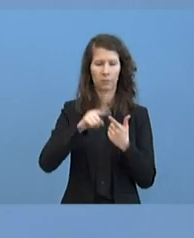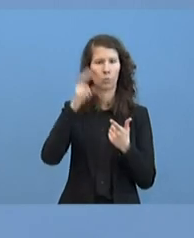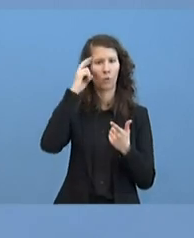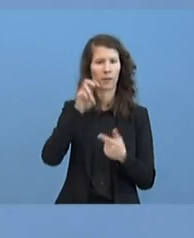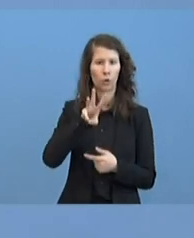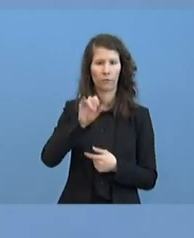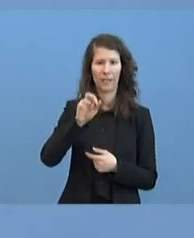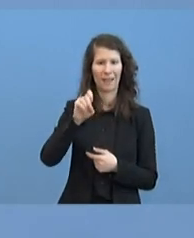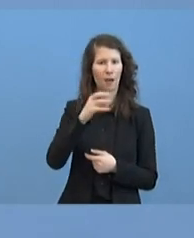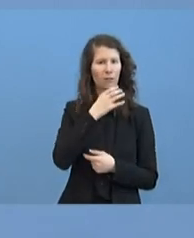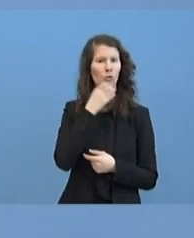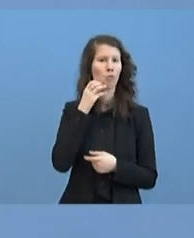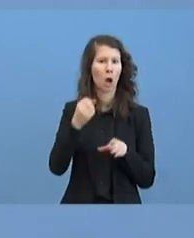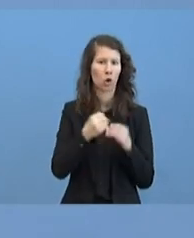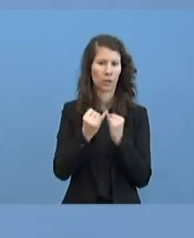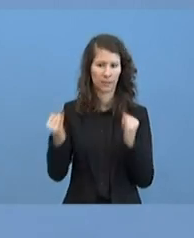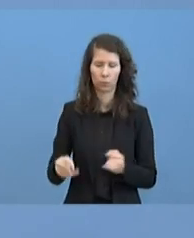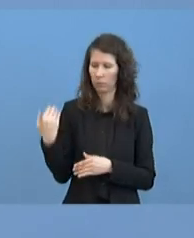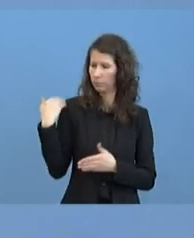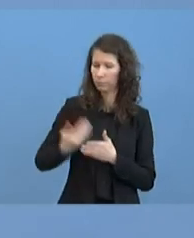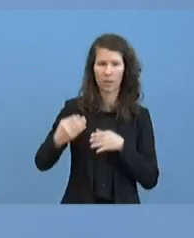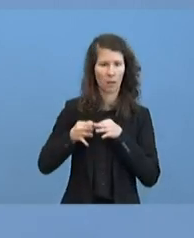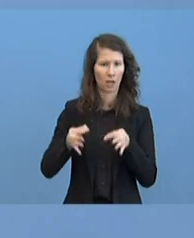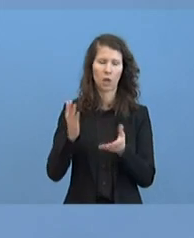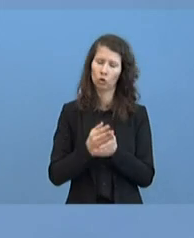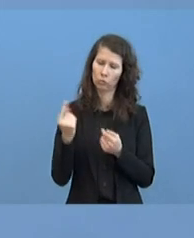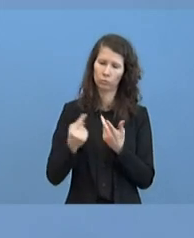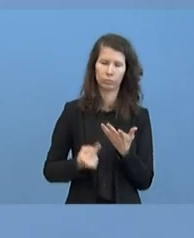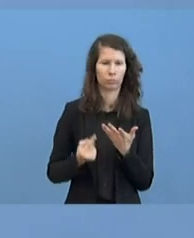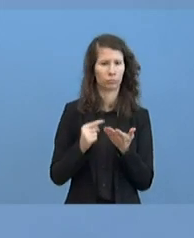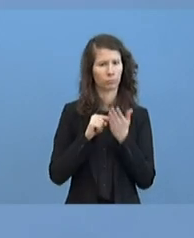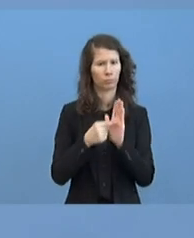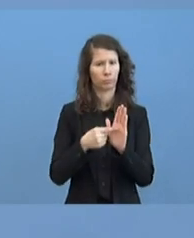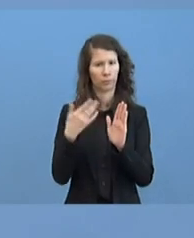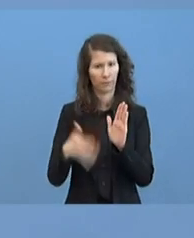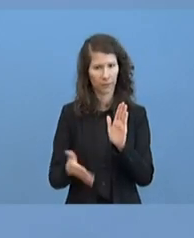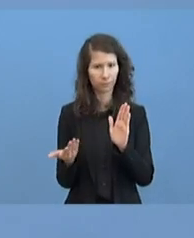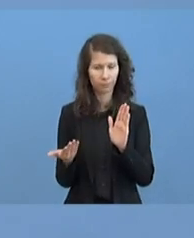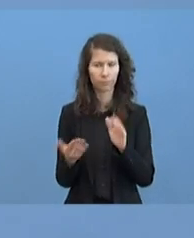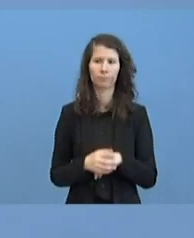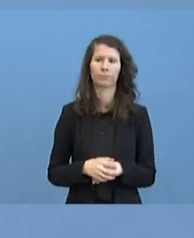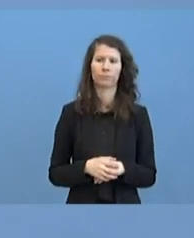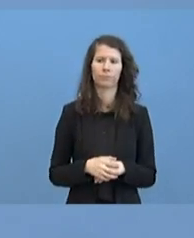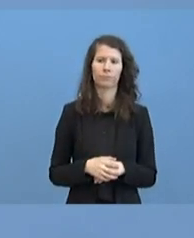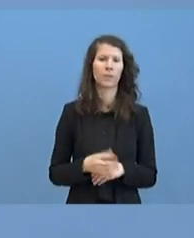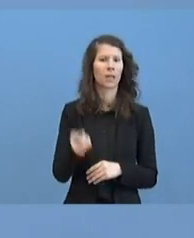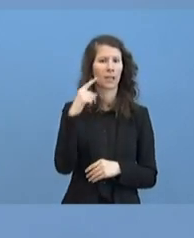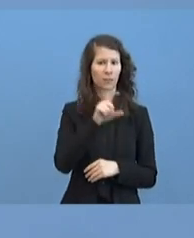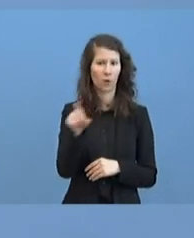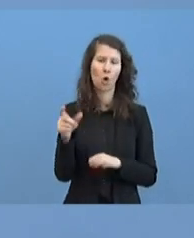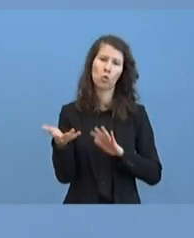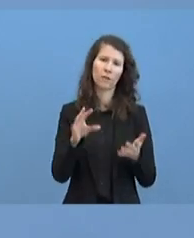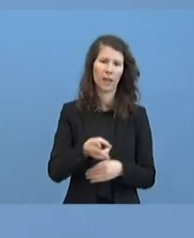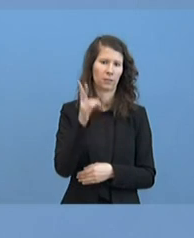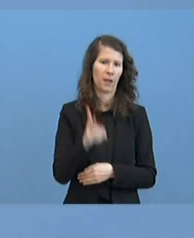haben sich ja jetzt in den vergangenen Tagen mehrfach dazu geäußert. Wir gehen davon aus, dass es in der vergangenen Woche in etwa 200